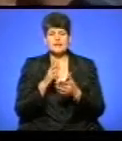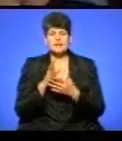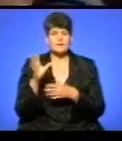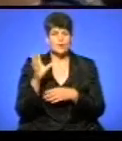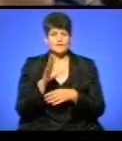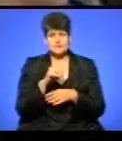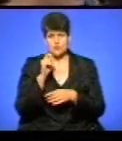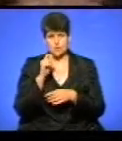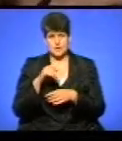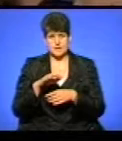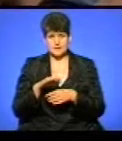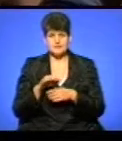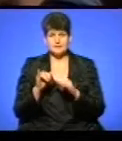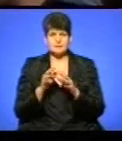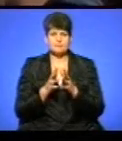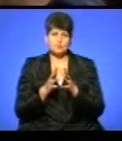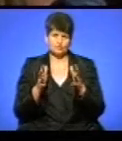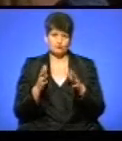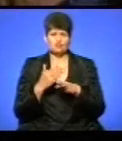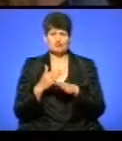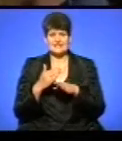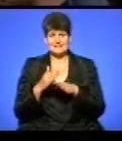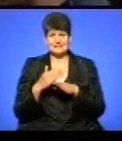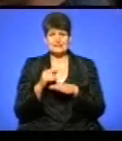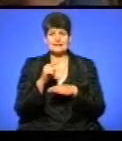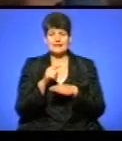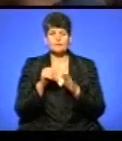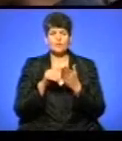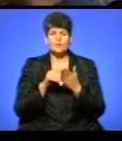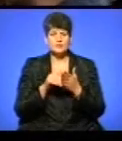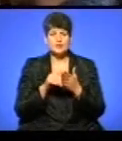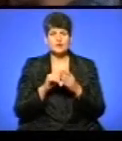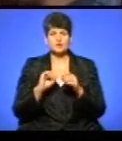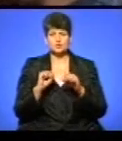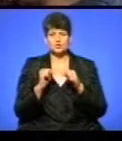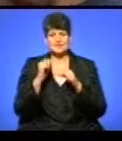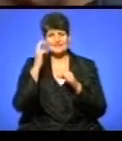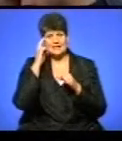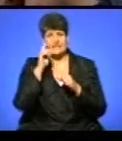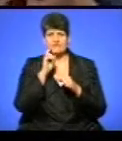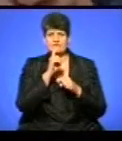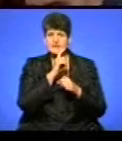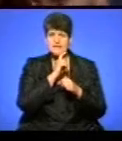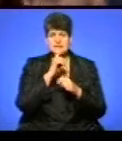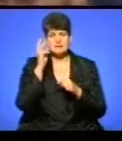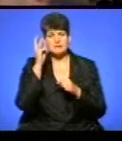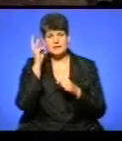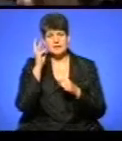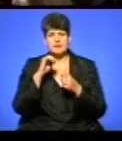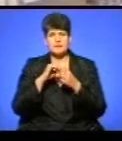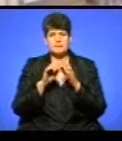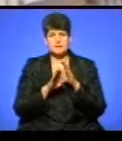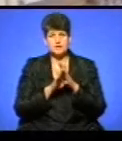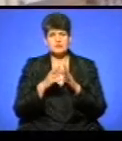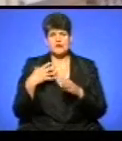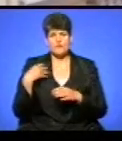Україні і в основну частину. Там допомагали друзі з Києва, з Вінниці, з Хмельницька, з Подільська, з Львова.